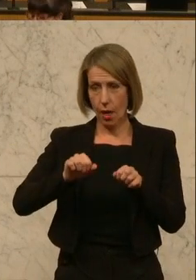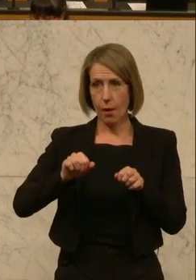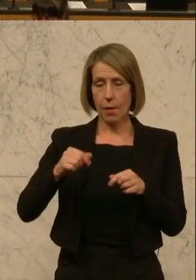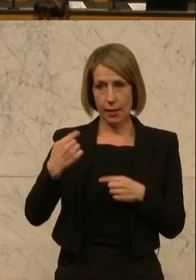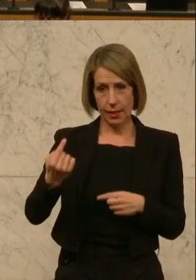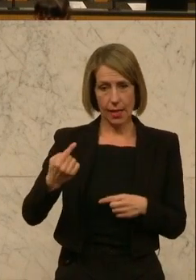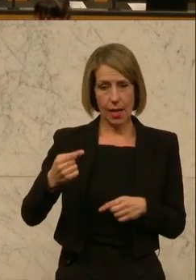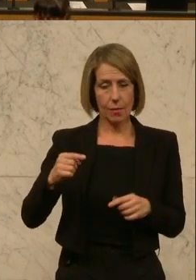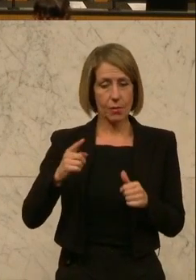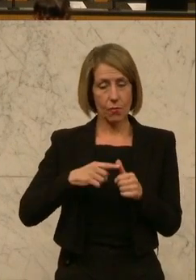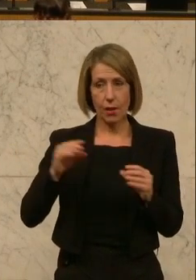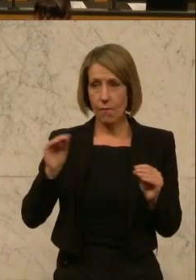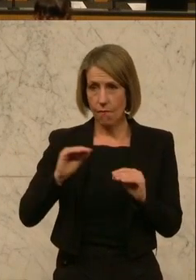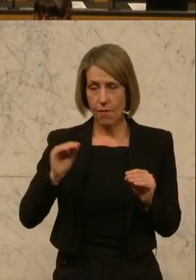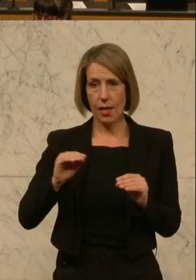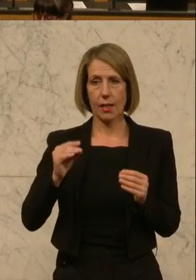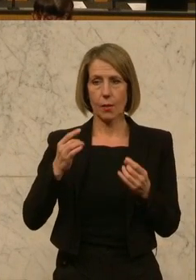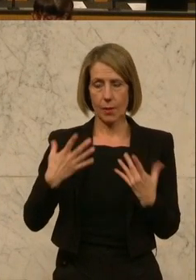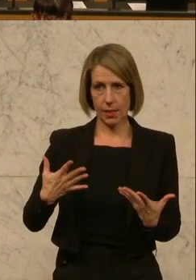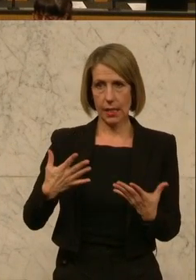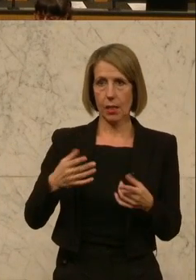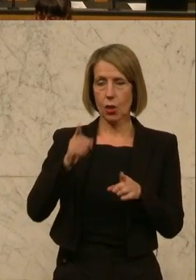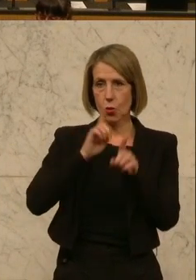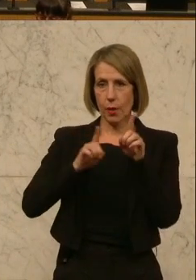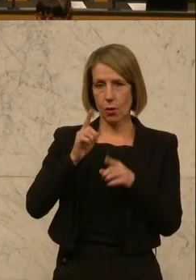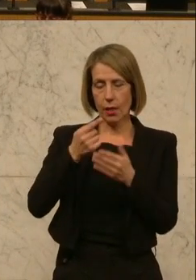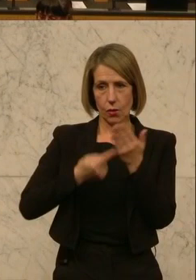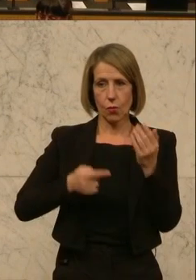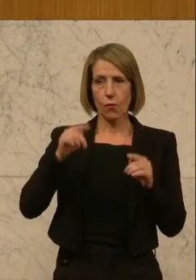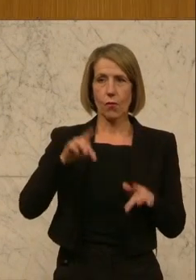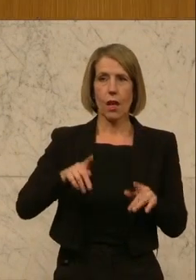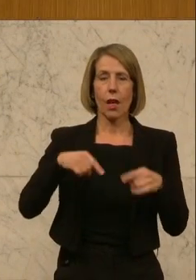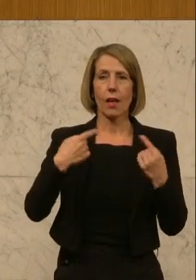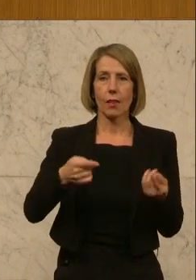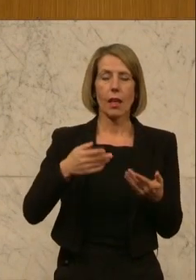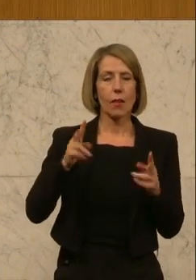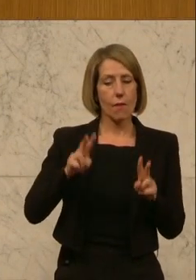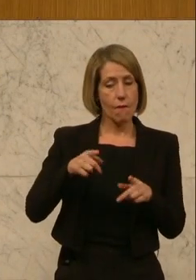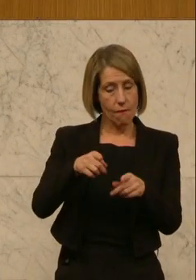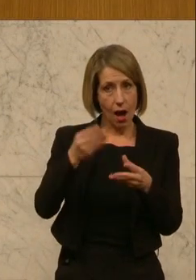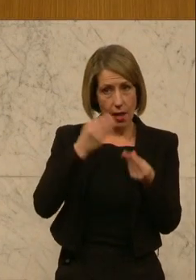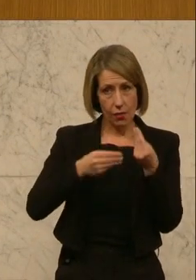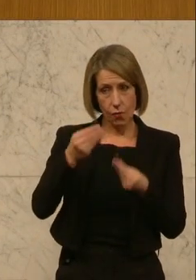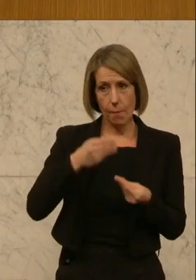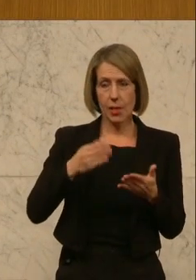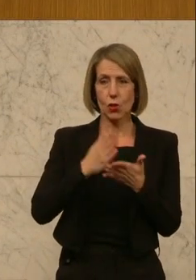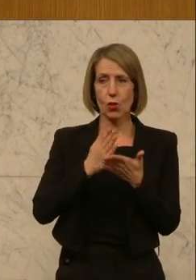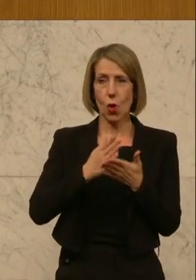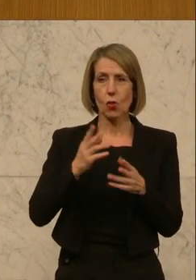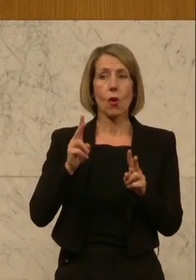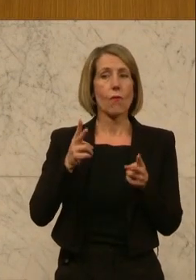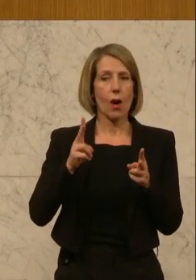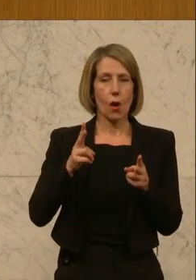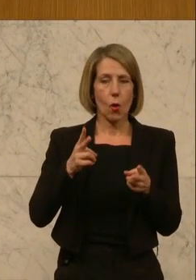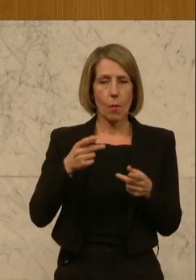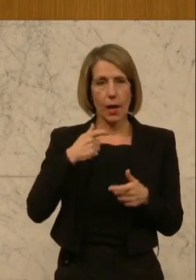Ja, falls es hier tatsächlich Spekulationsverluste gegeben hat, stellt sich die Frage, waren Sie informiert, wann wurden Sie informiert, warum wurde